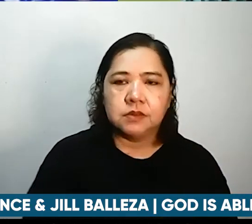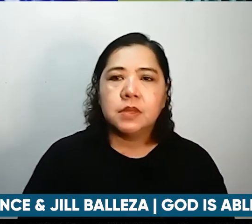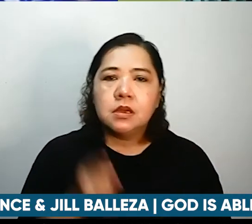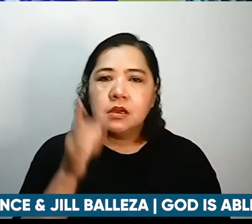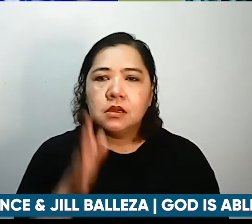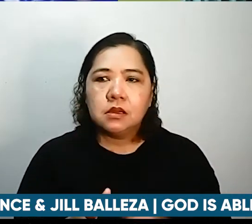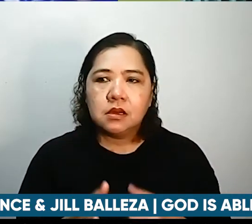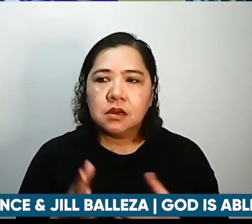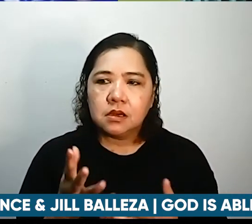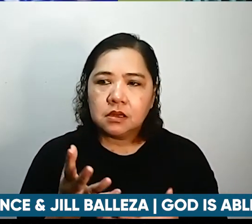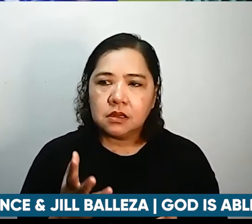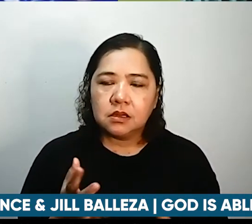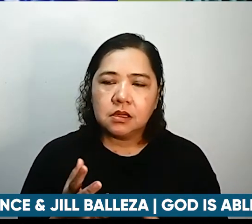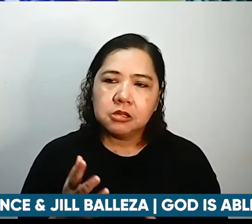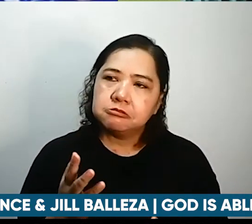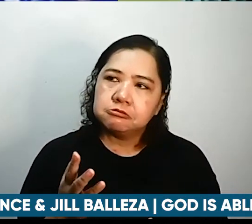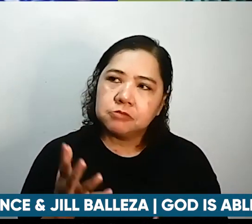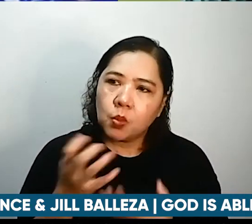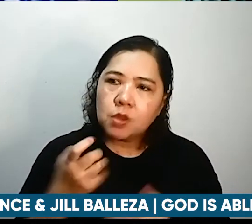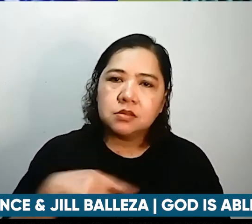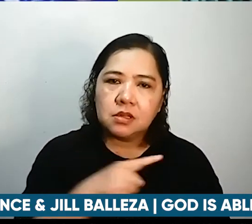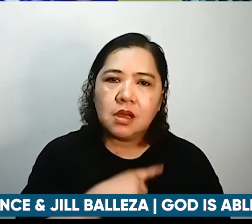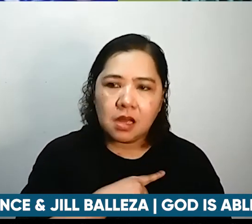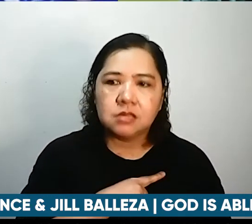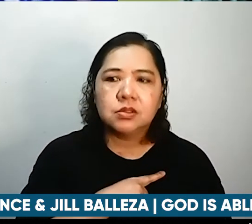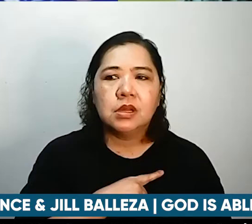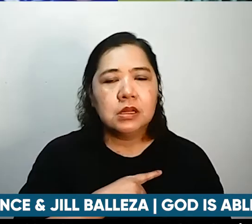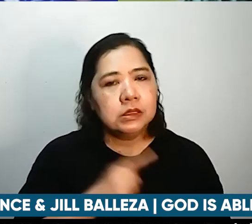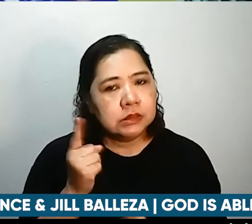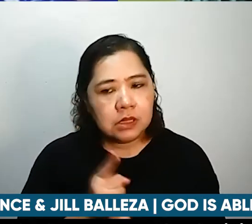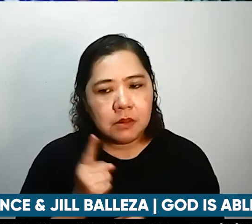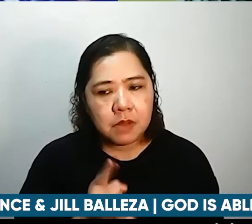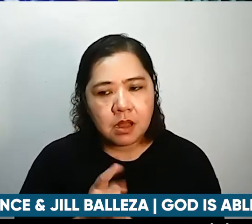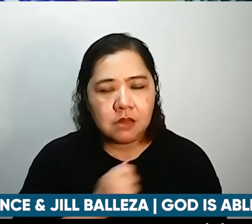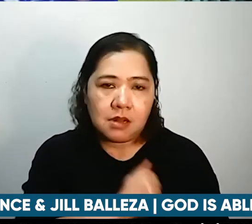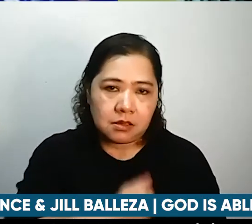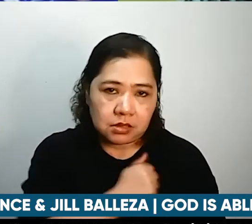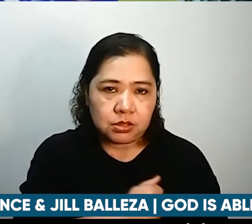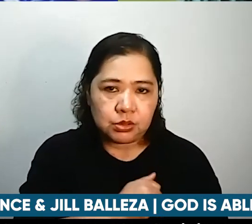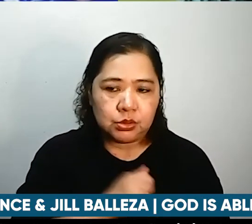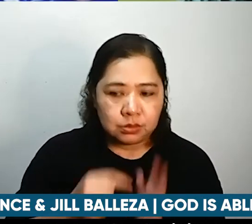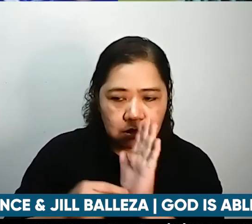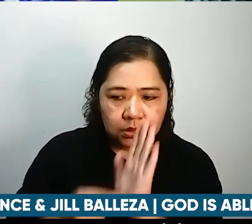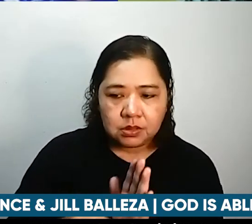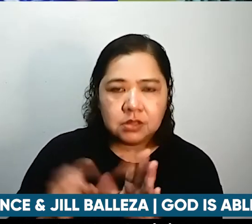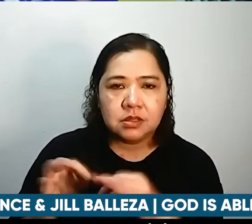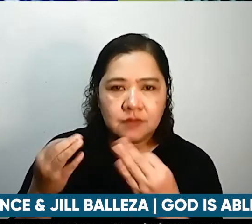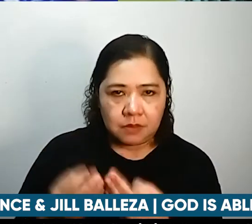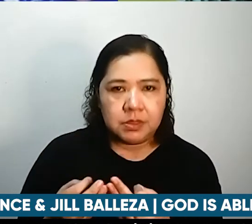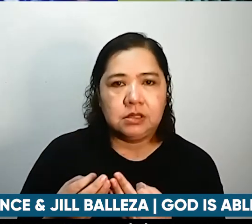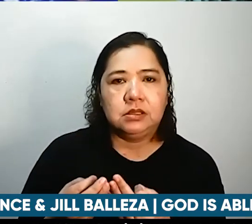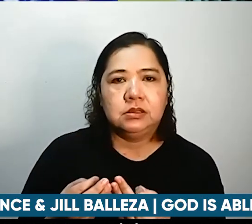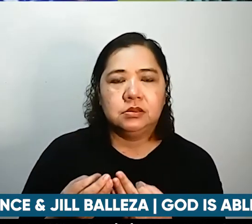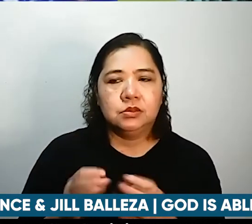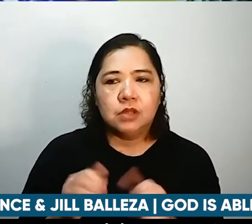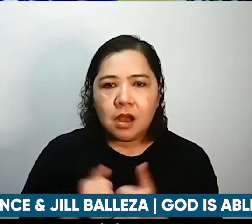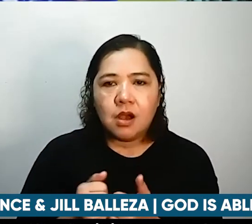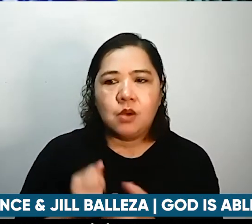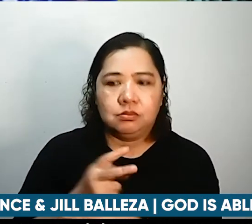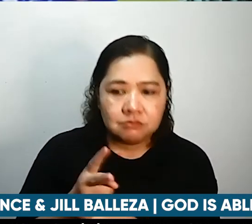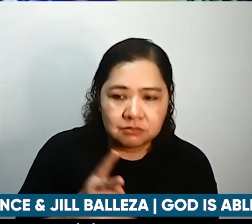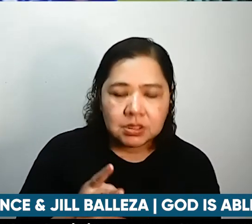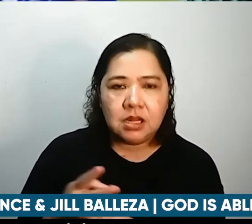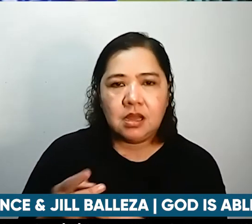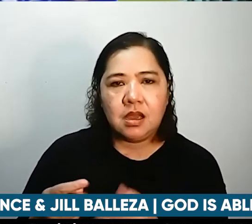kamag-anak at pamilya kung paano natin sila alagaan at pakitunguhan sa pagpapakita ng kabutihan